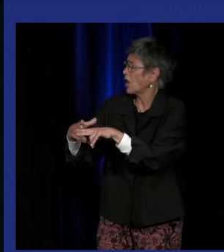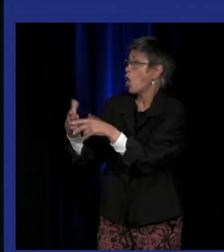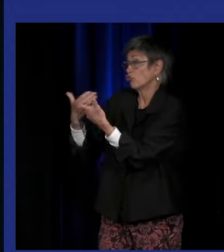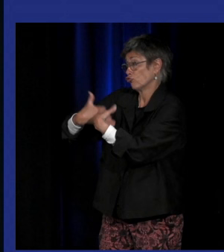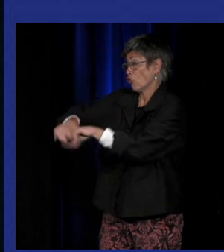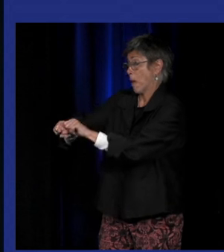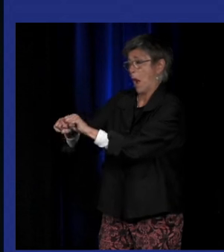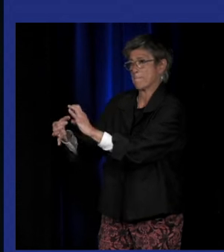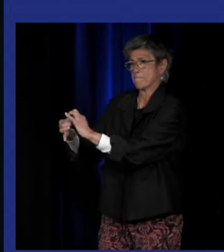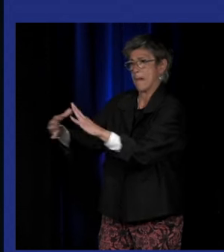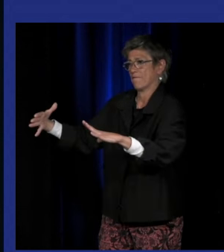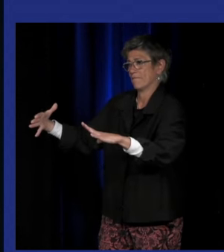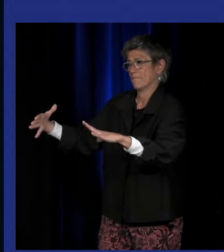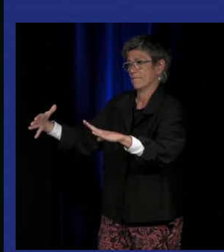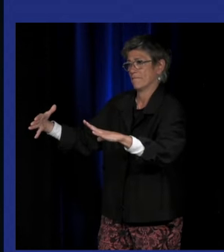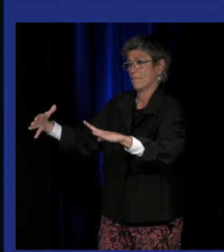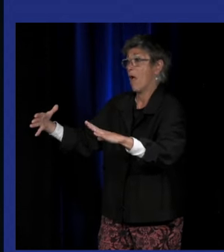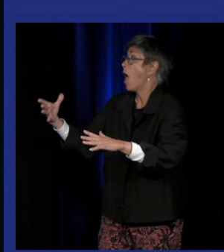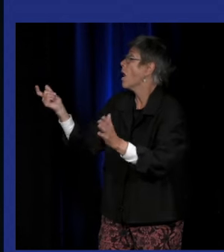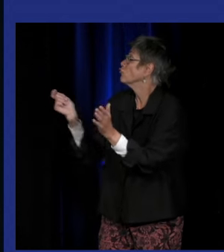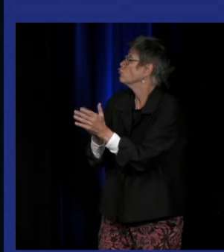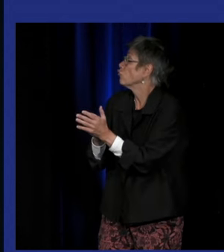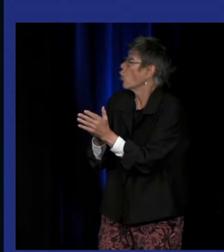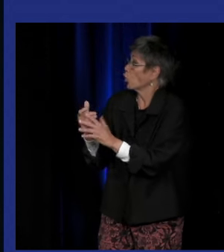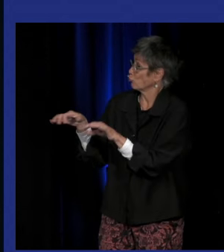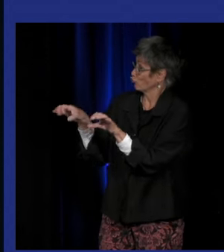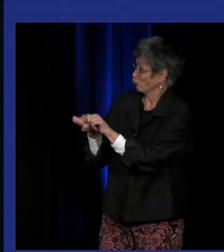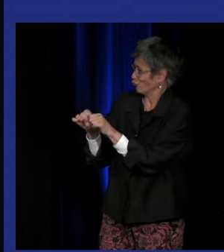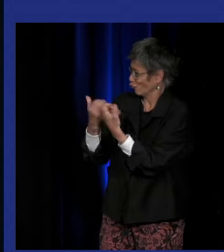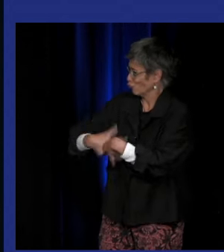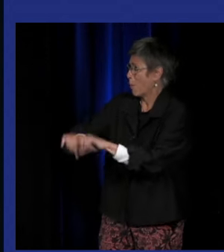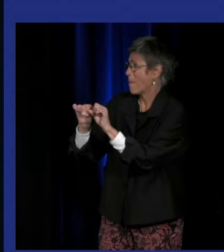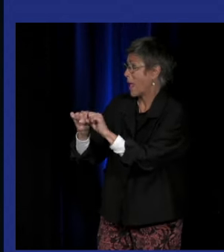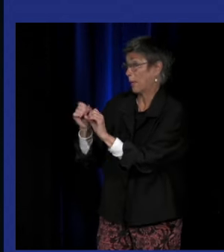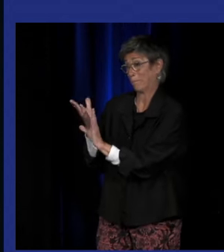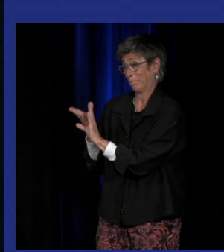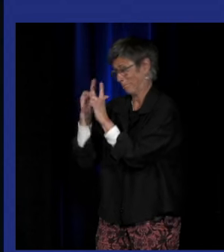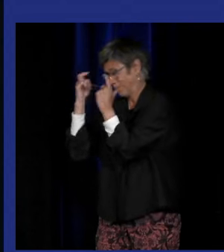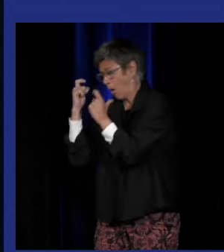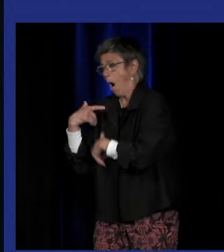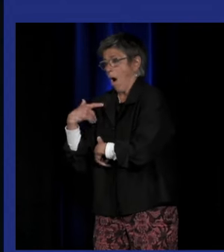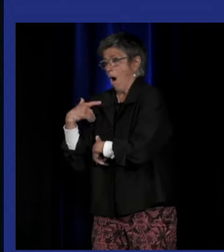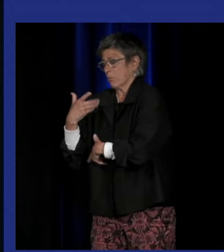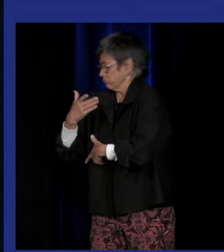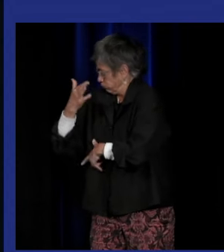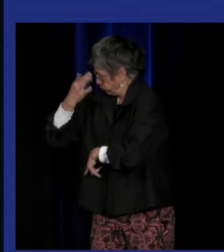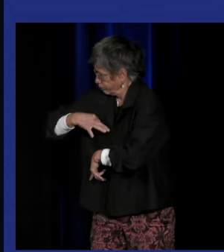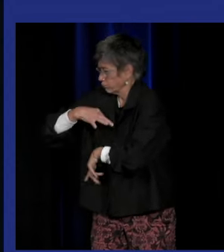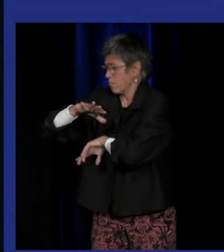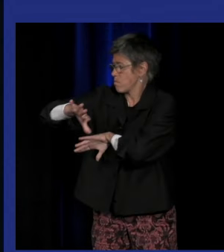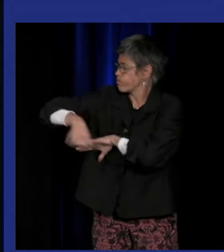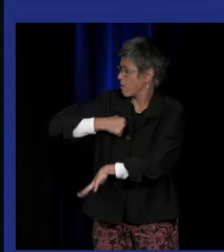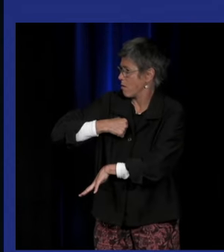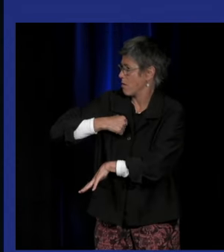jumelle et un jour sa soeur jumelle qui était psychologue a décidé de la reprendre chez elle elle